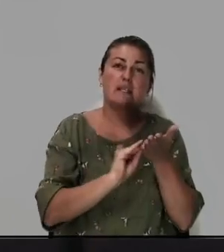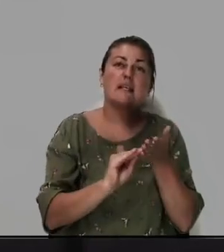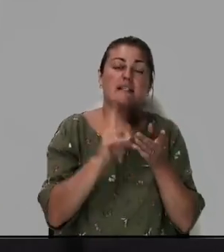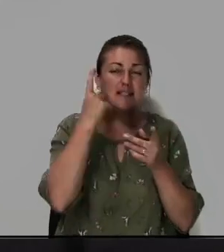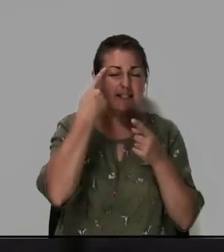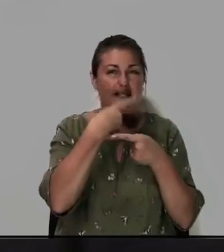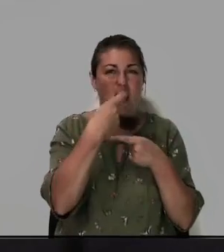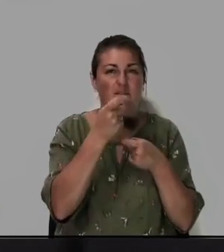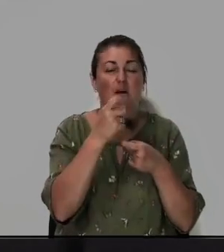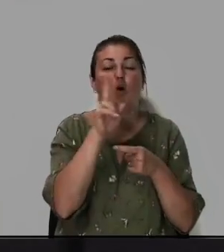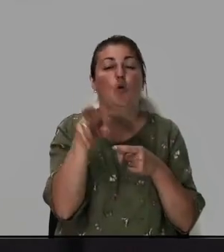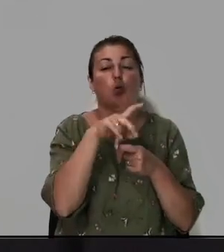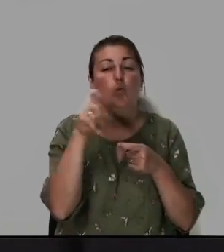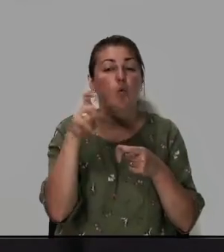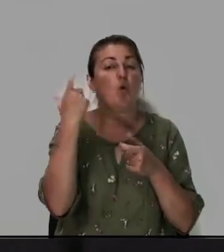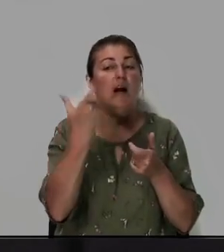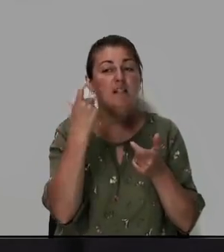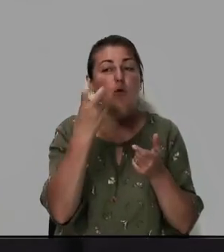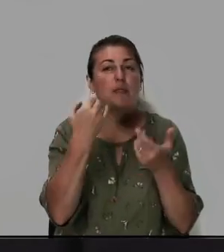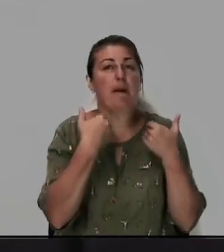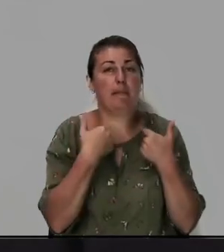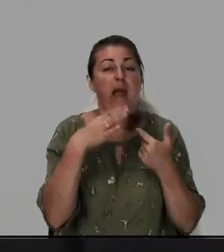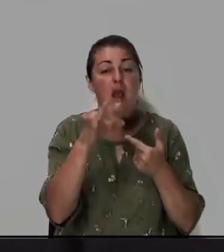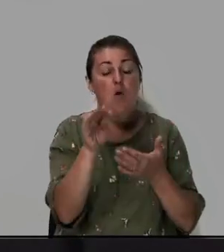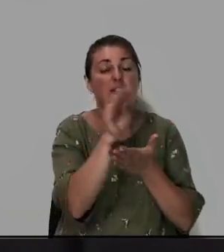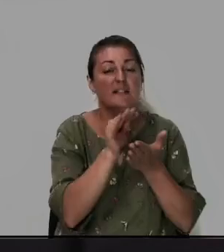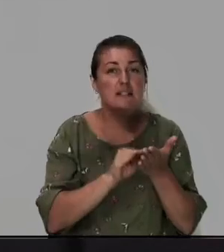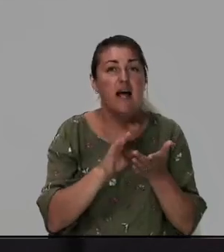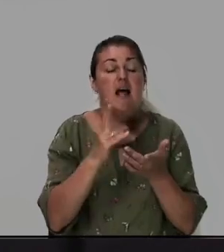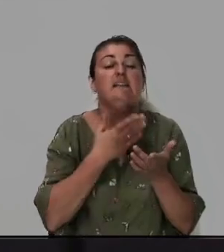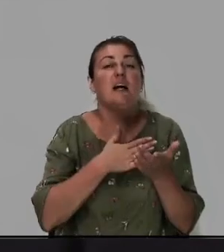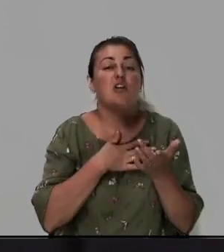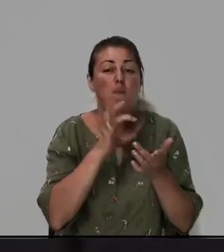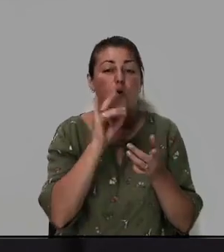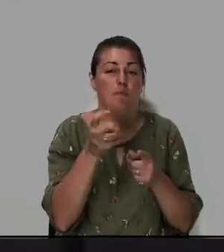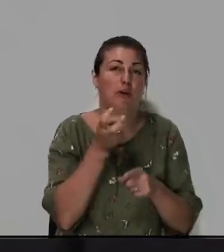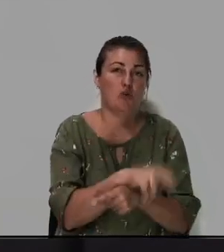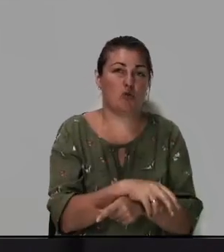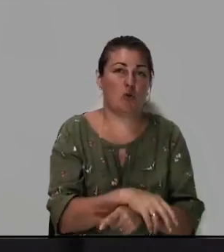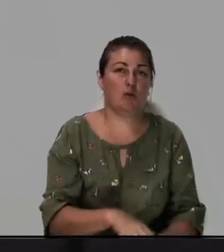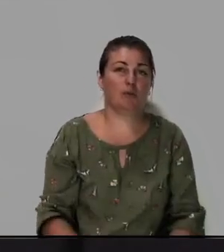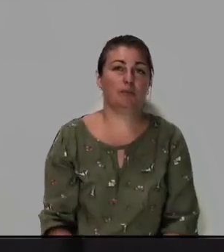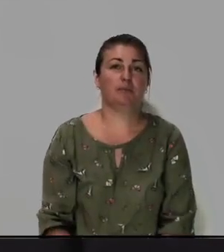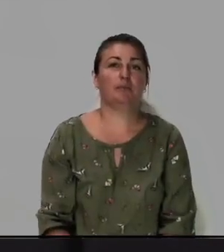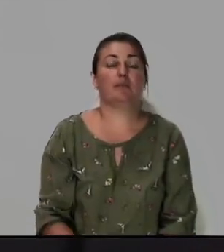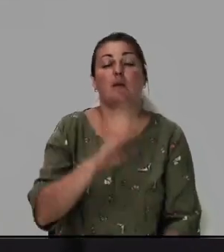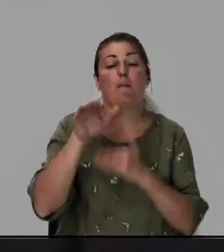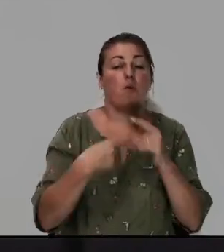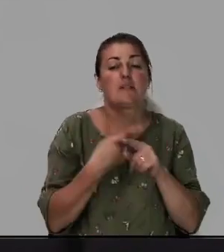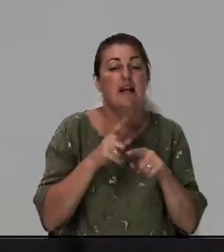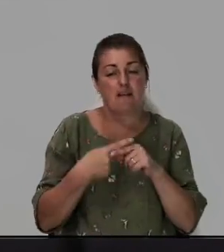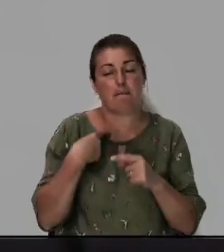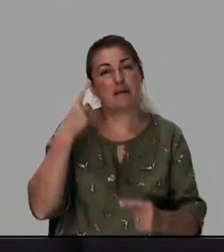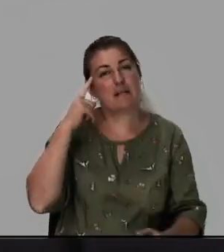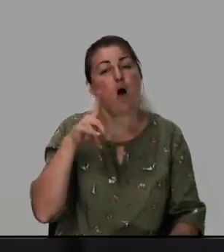заявил, Дух Господень на мне. И Он задекларировал, для чего Он пришел. После этого, мы знаем,